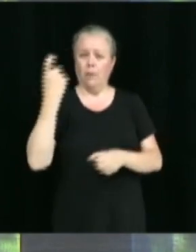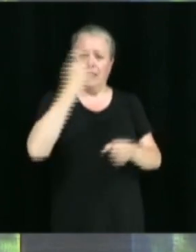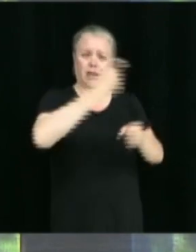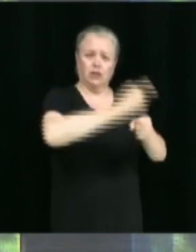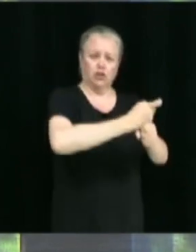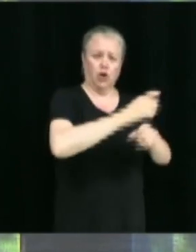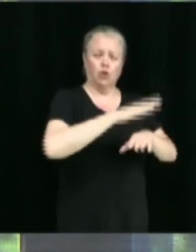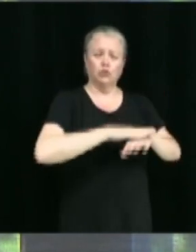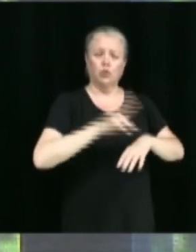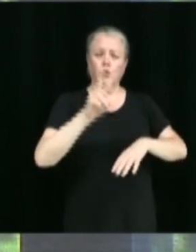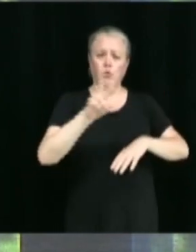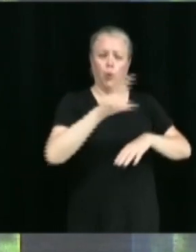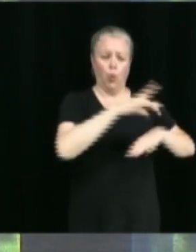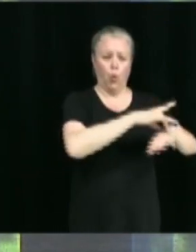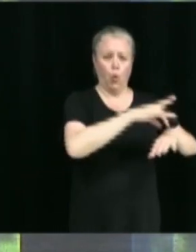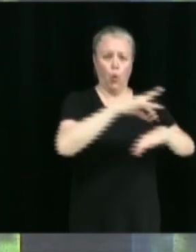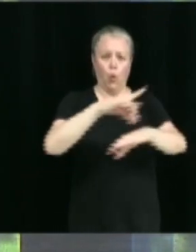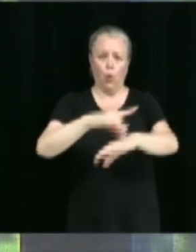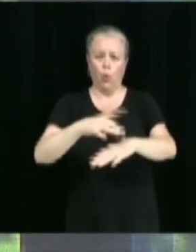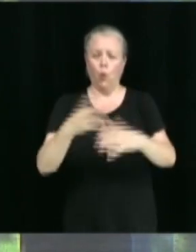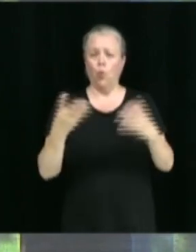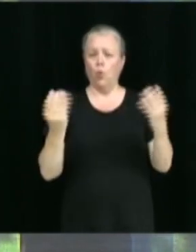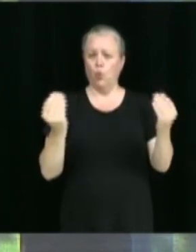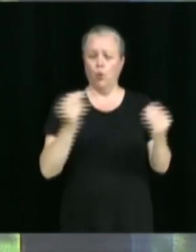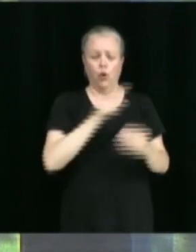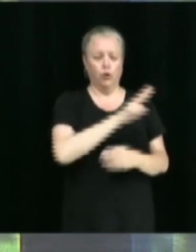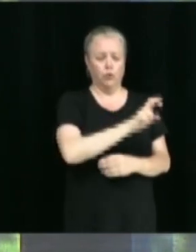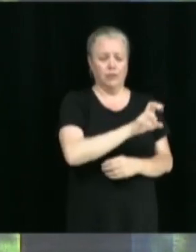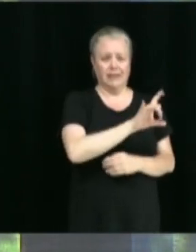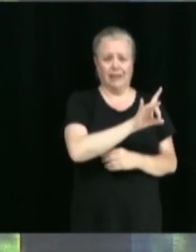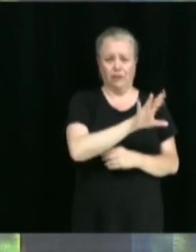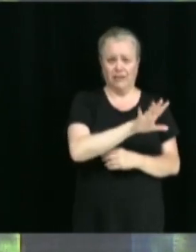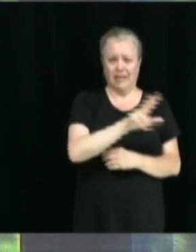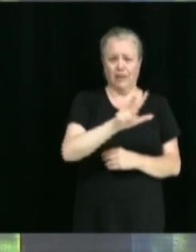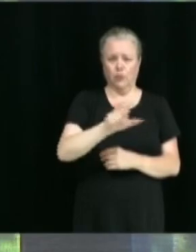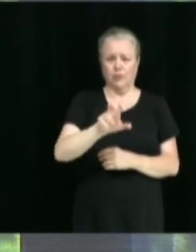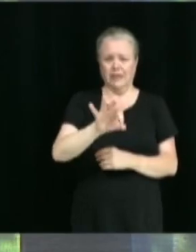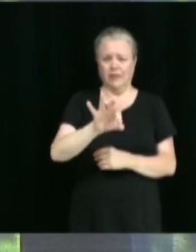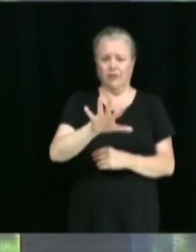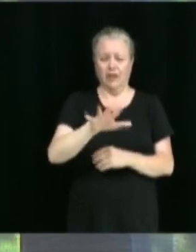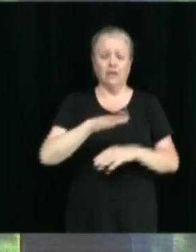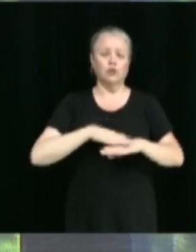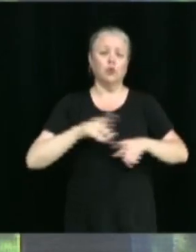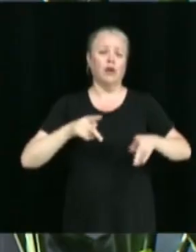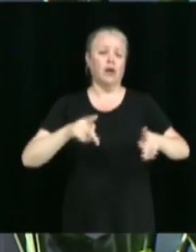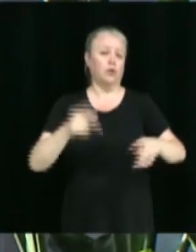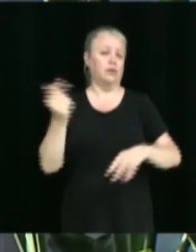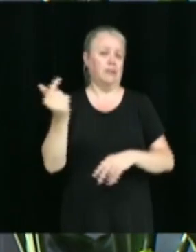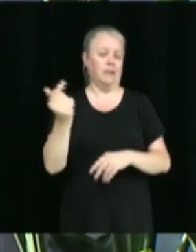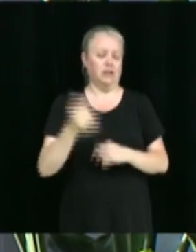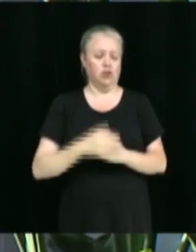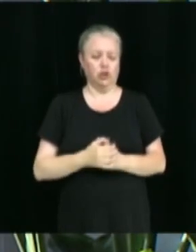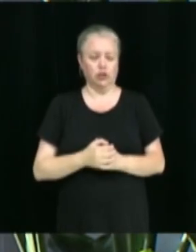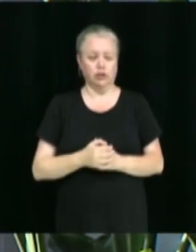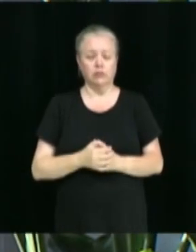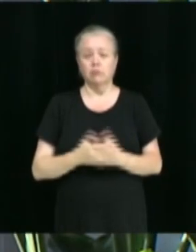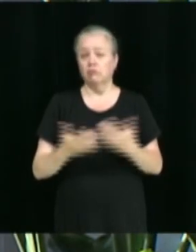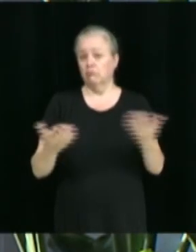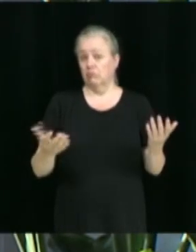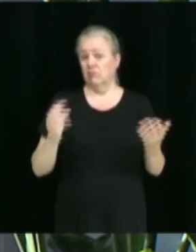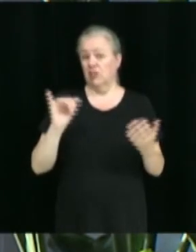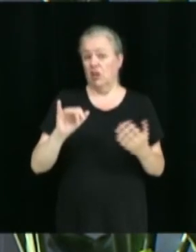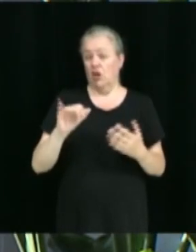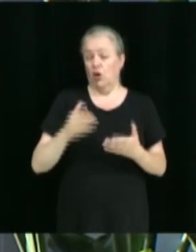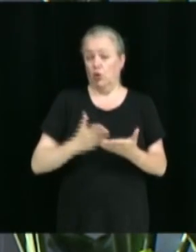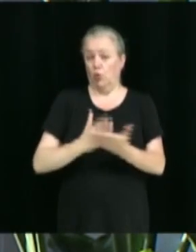situés au 385 et 395 rue Gamache. Il s'agit d'accepter de lever le droit de